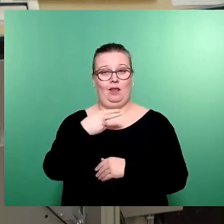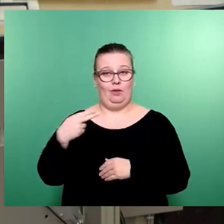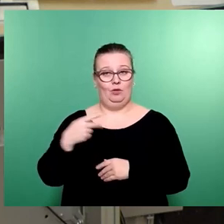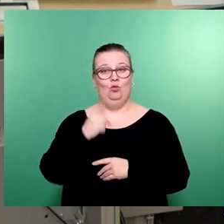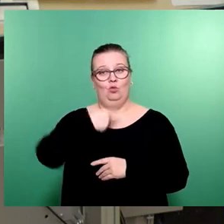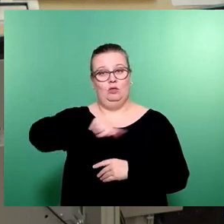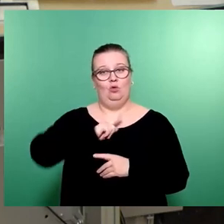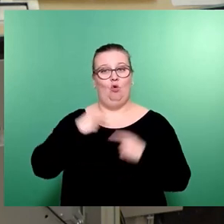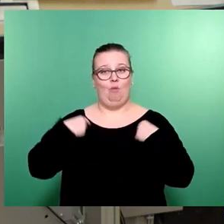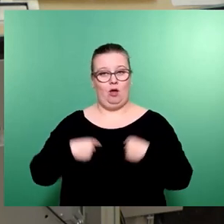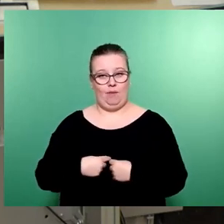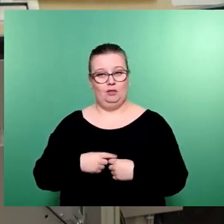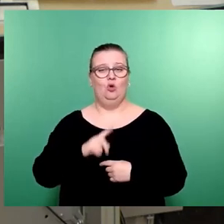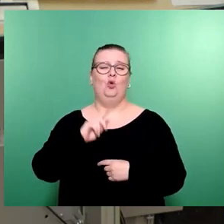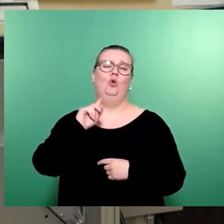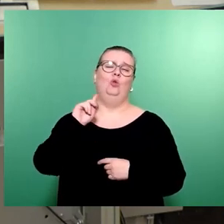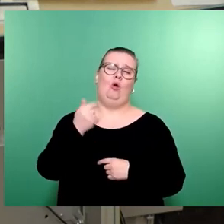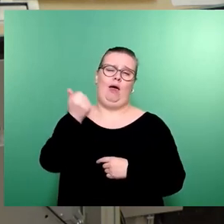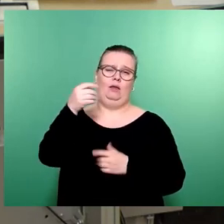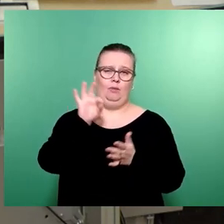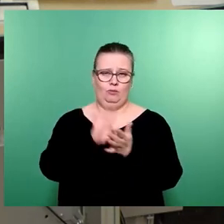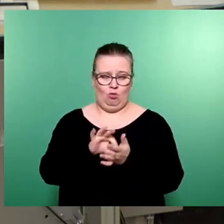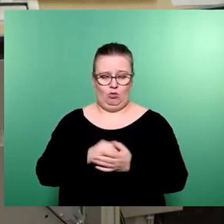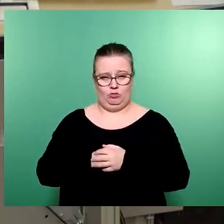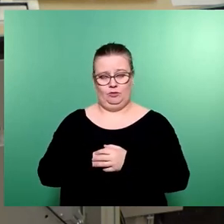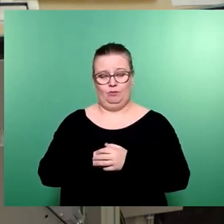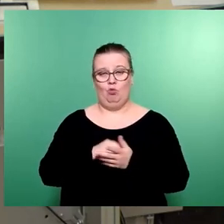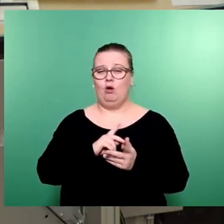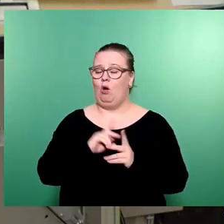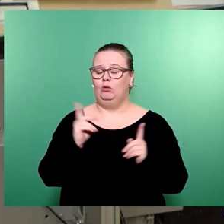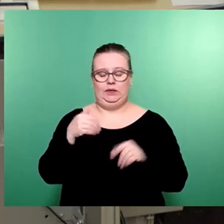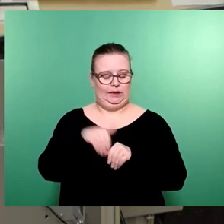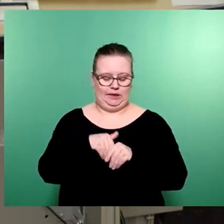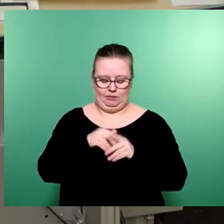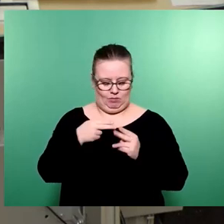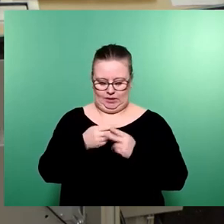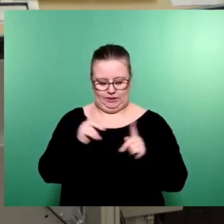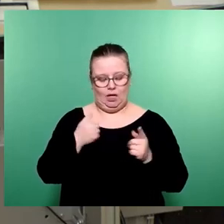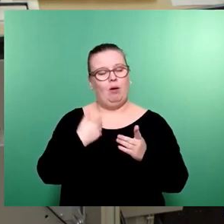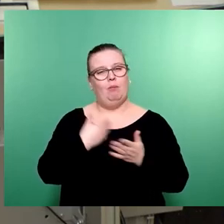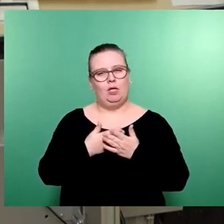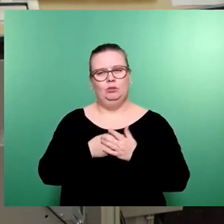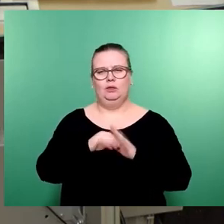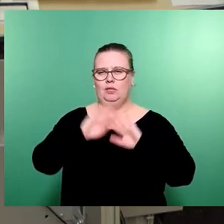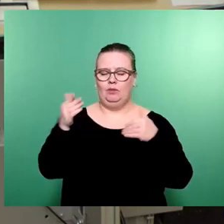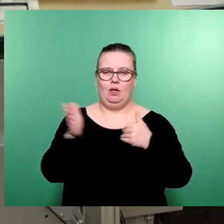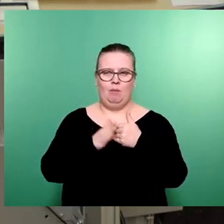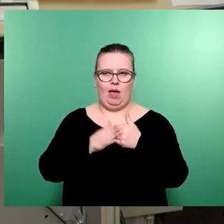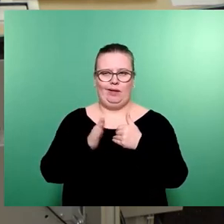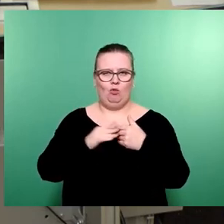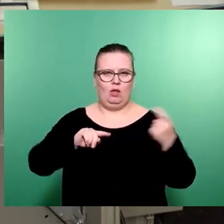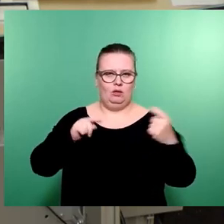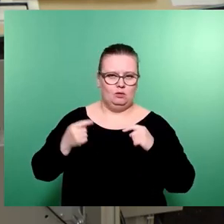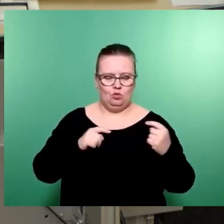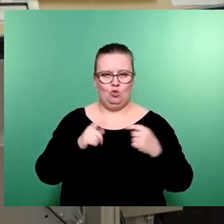Oberbürgermeister. Und lassen Sie mich noch eine Bemerkung sagen, auch wenn die hier nichts zu tun hat. Mit Blick auf die ganze Beigeordnetendebatte und die